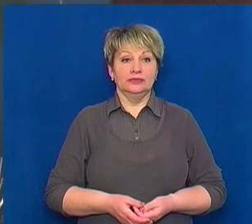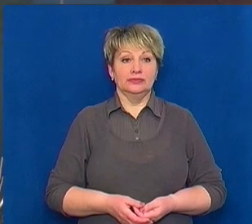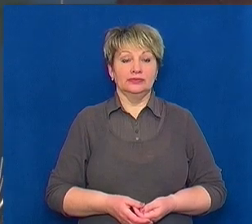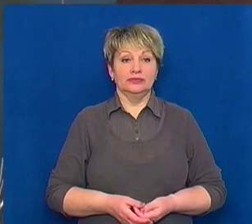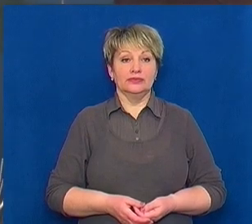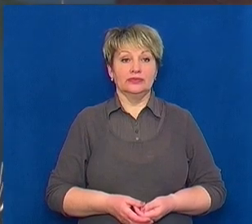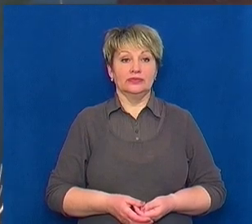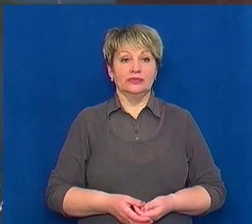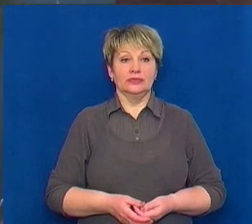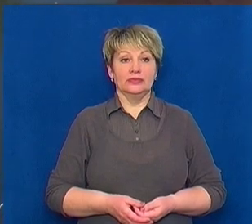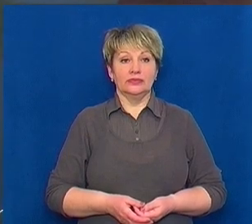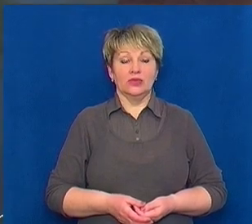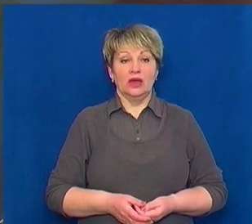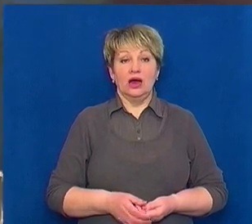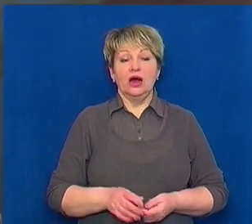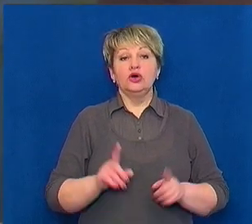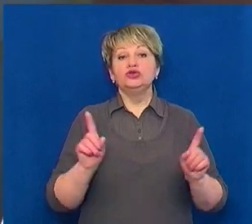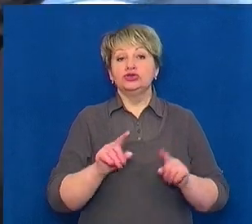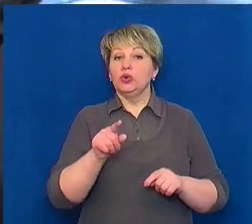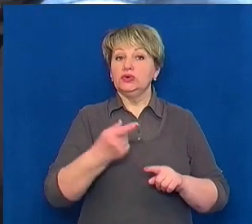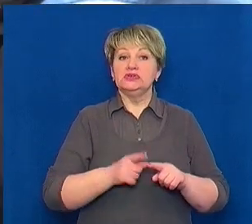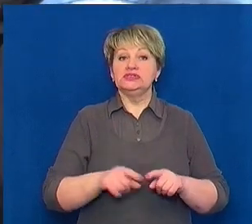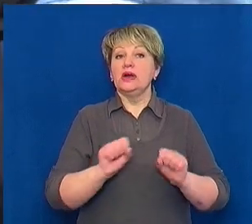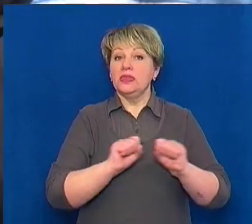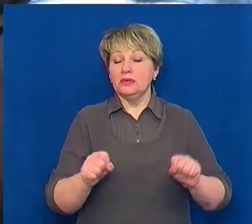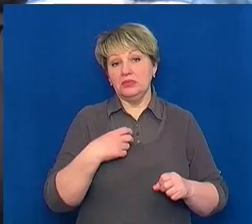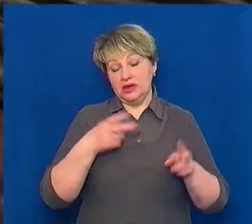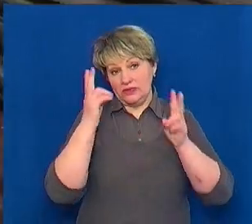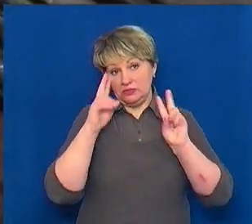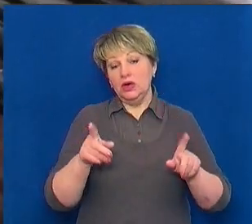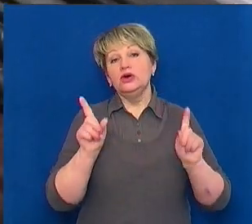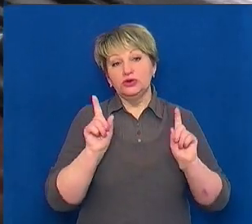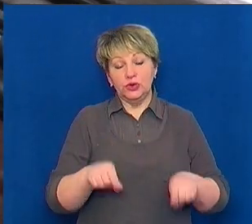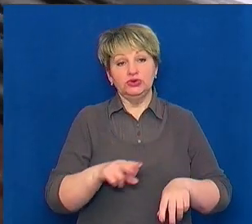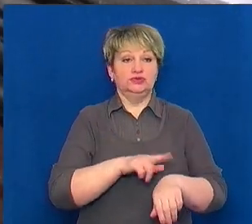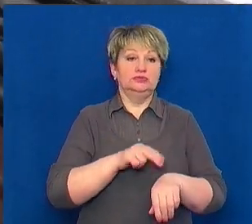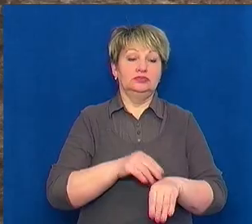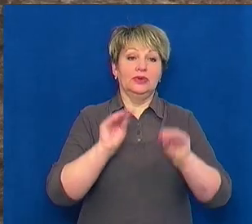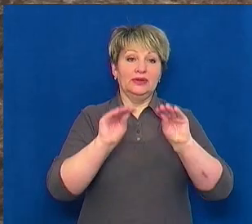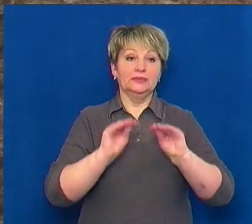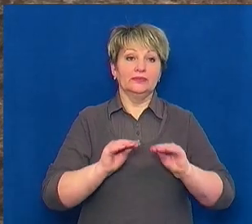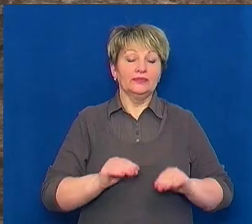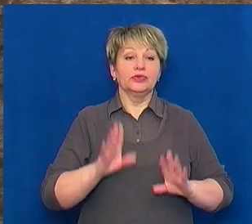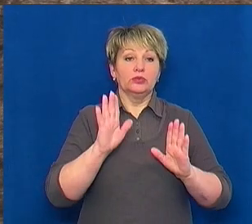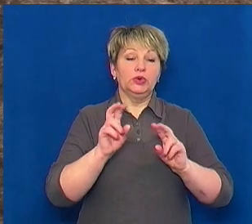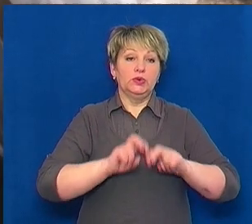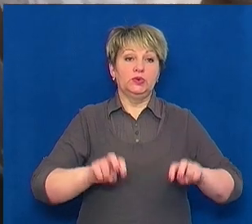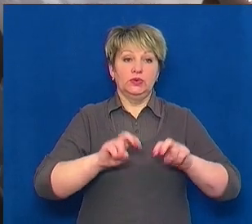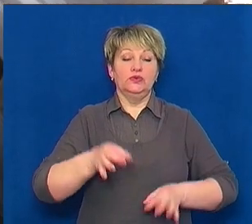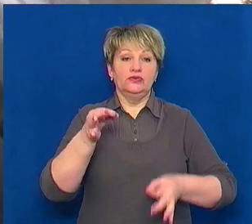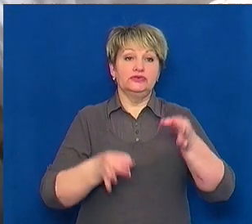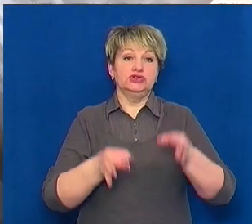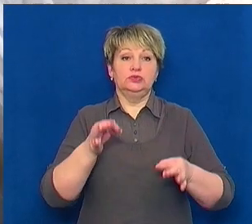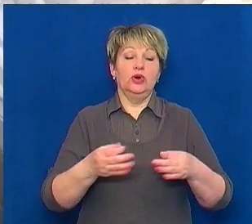А заказник ми не знали. На них теж складають протоколи, який розглянуть в суді. Така риболовля шкодить